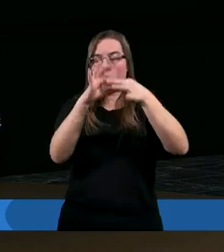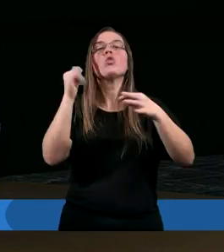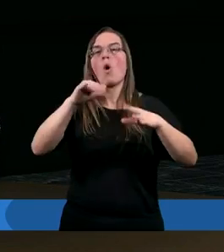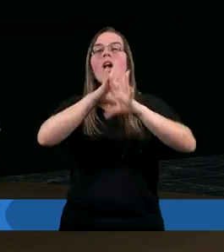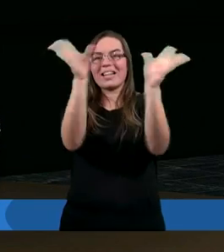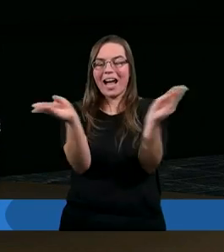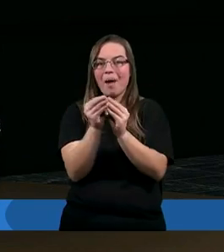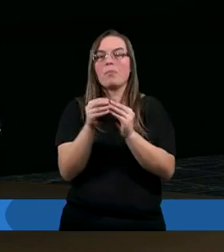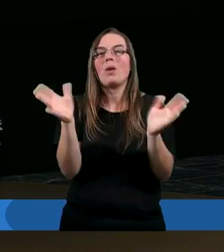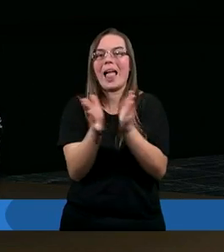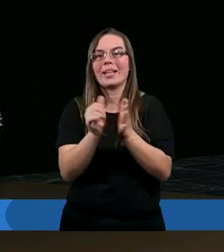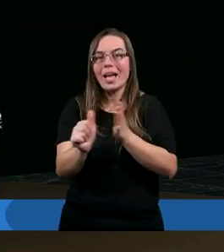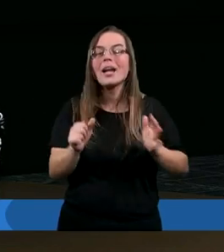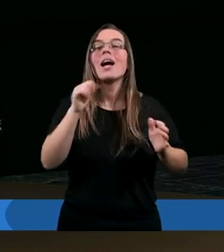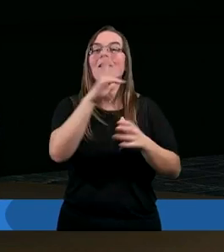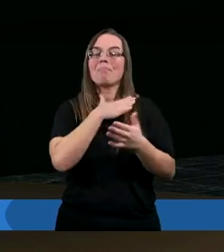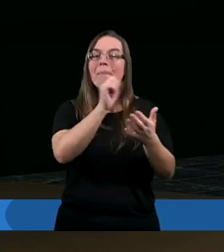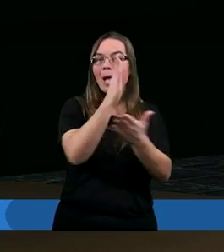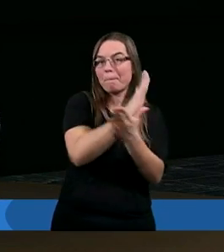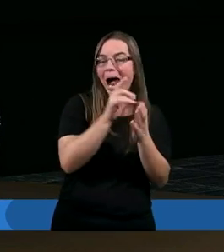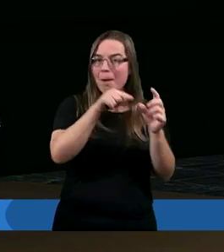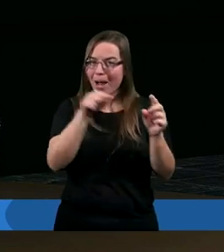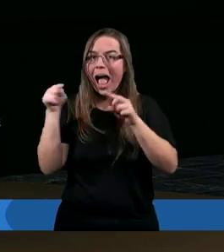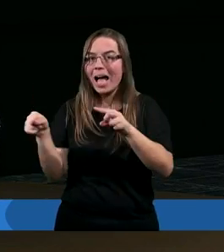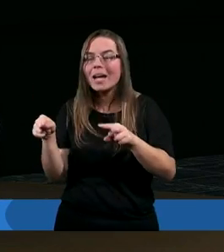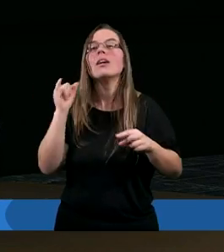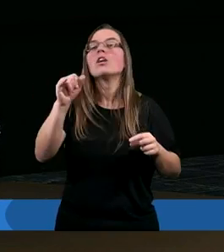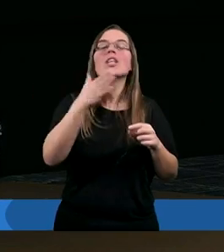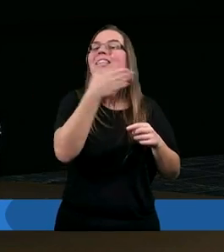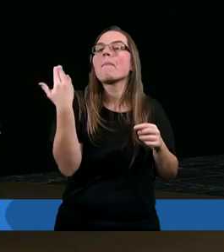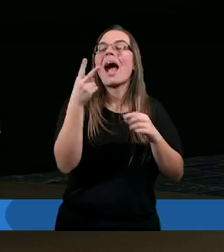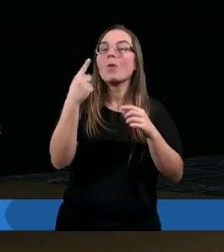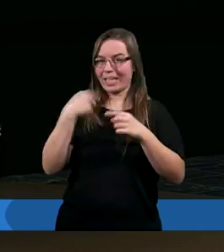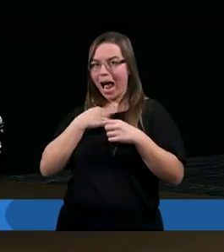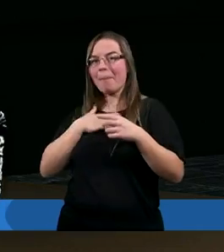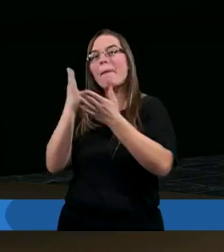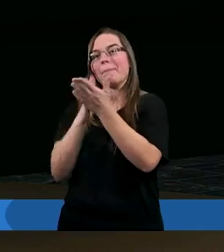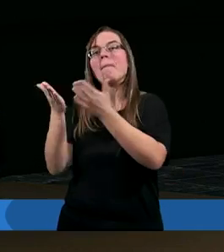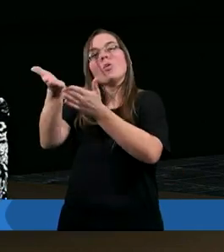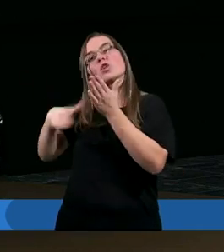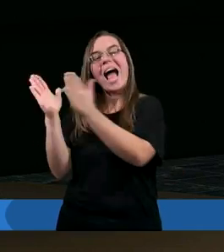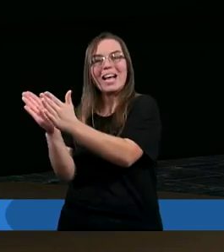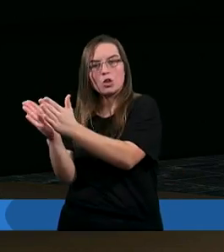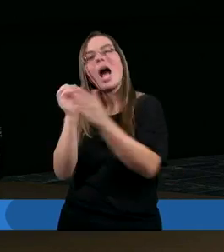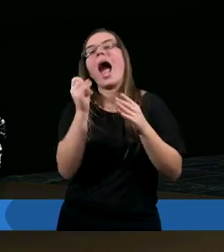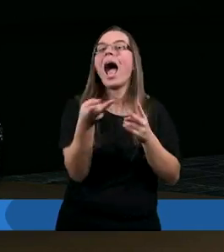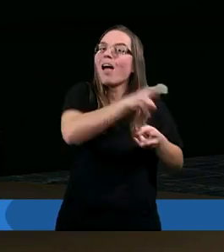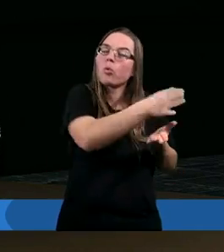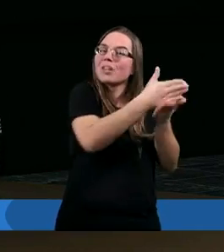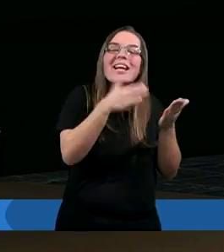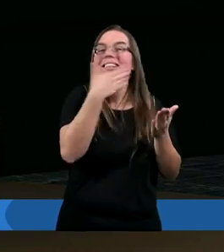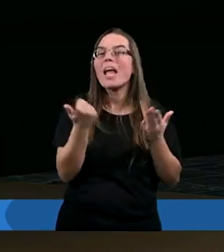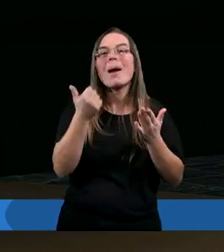człowiek znalazł taką mapę, czy tam ją nabył i nie miał drugiej części. Miał mapę, ale nie miał wszystkiego